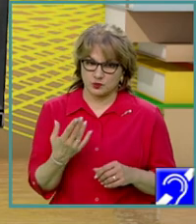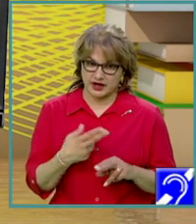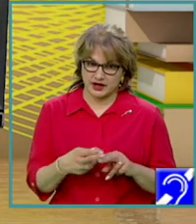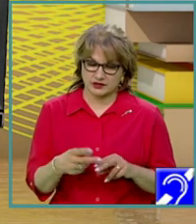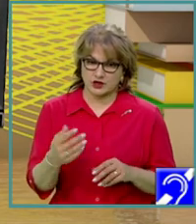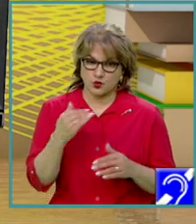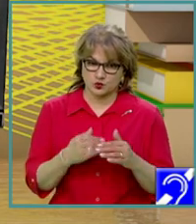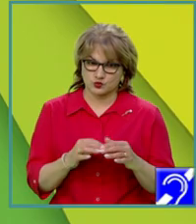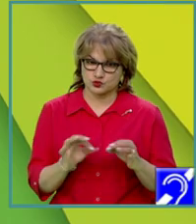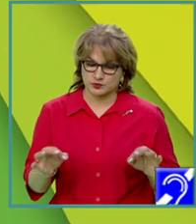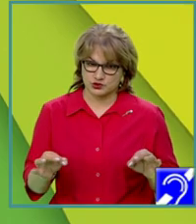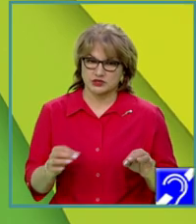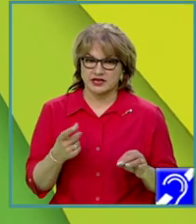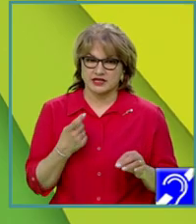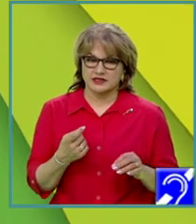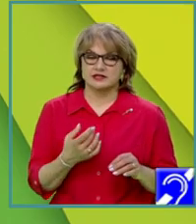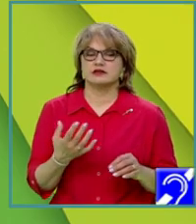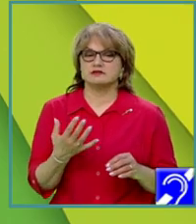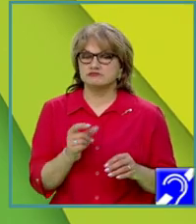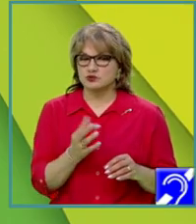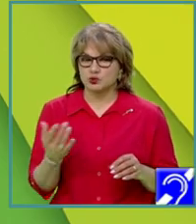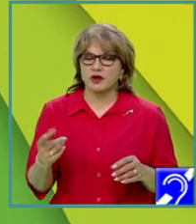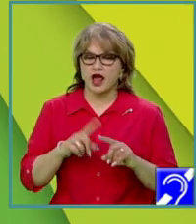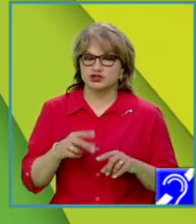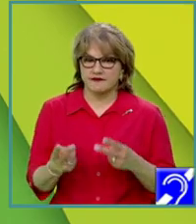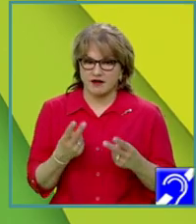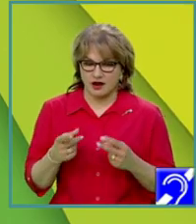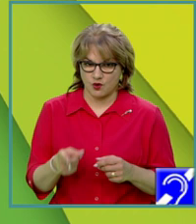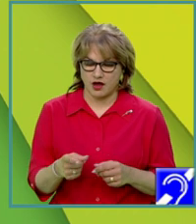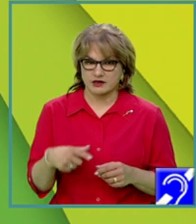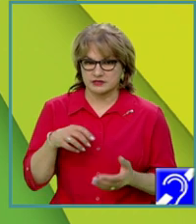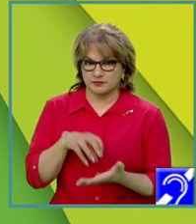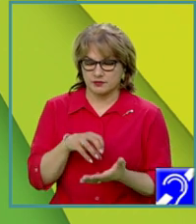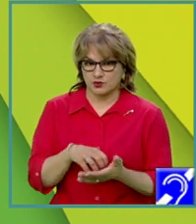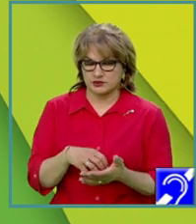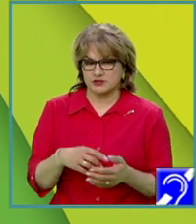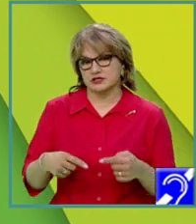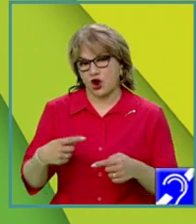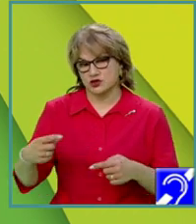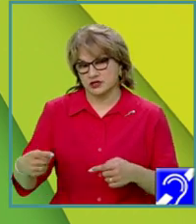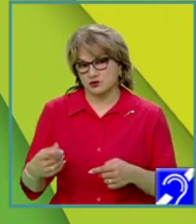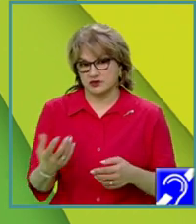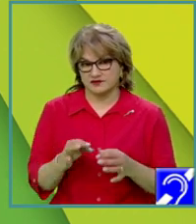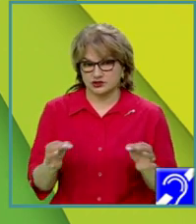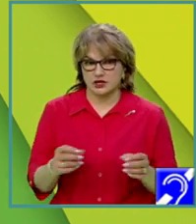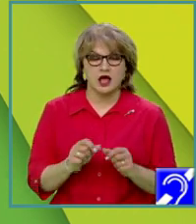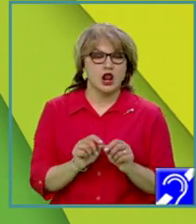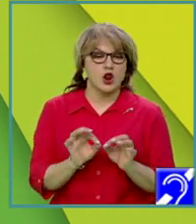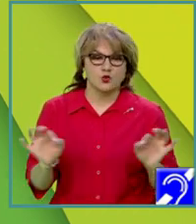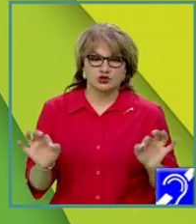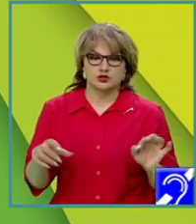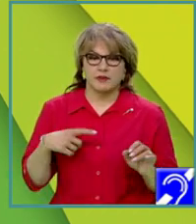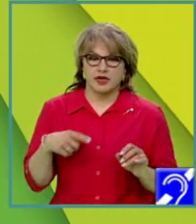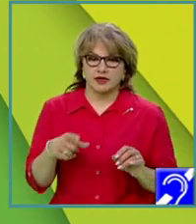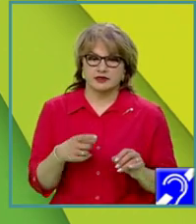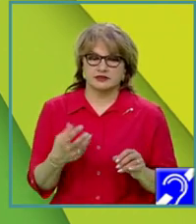un subșir al acestuia format din termeni cu aceeași valoare, aflați pe poziții consecutive în șirul dat. Lungimea secvenței este egală când numărul de